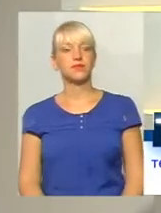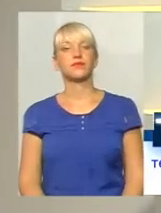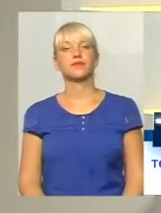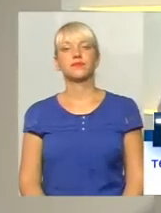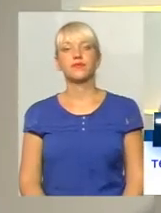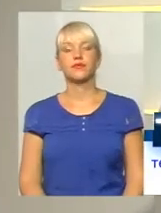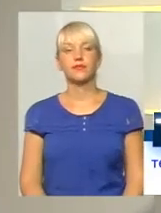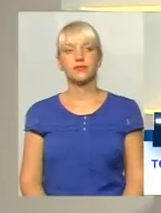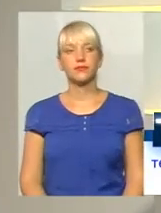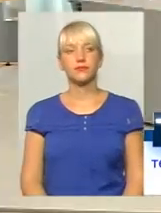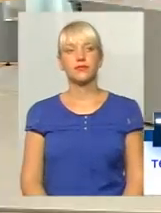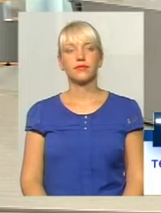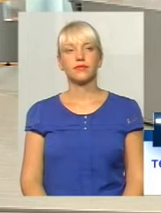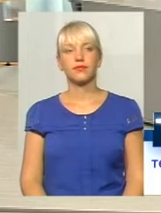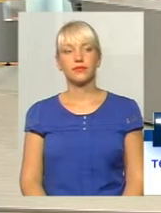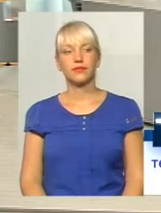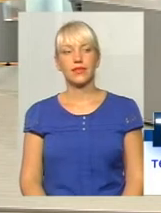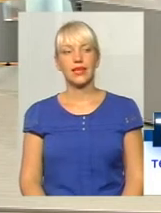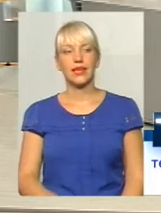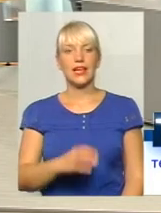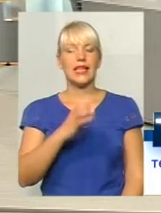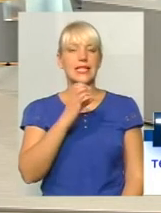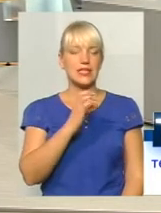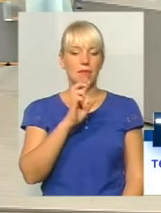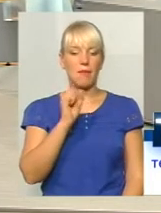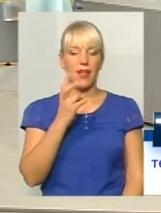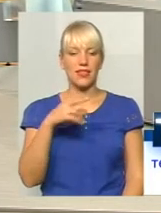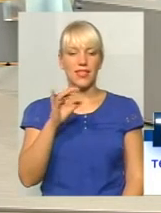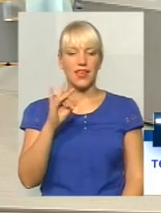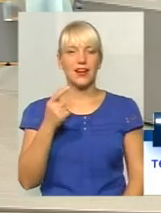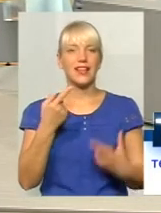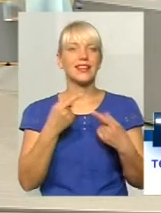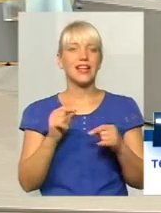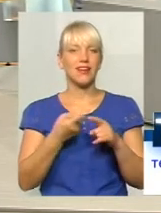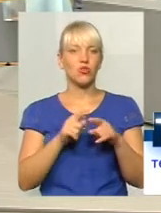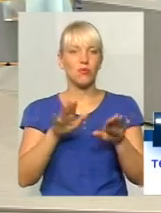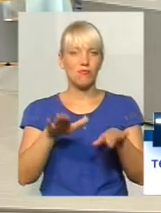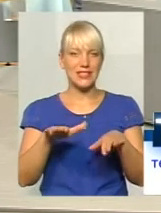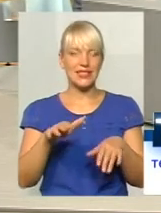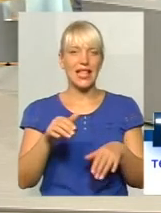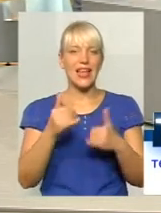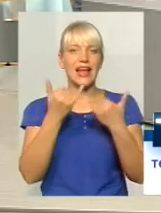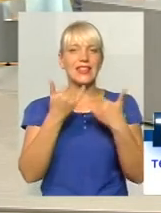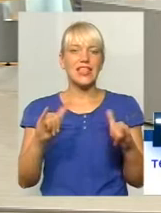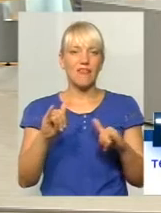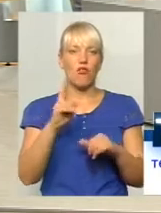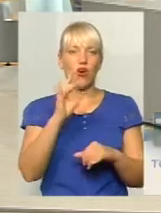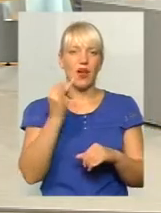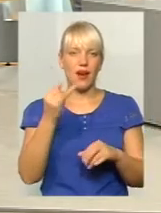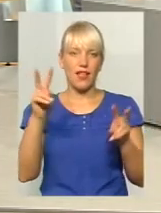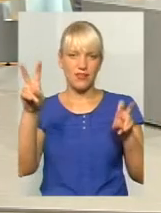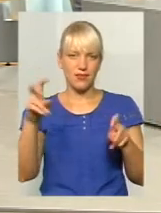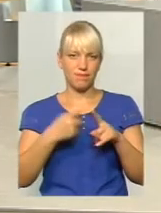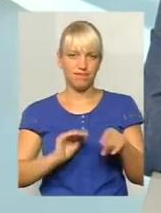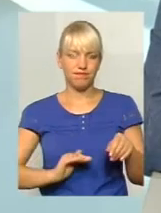запитання, я думаю, Сергій Валерійович. Це там, де Дивокрай, так, я розумію, ця сторона? сьому році ми запровадили,